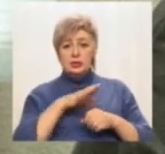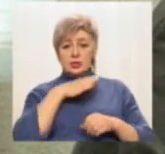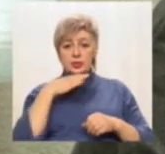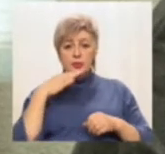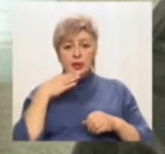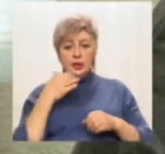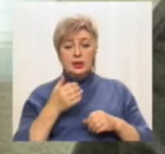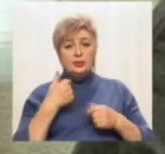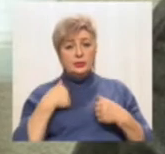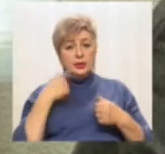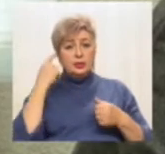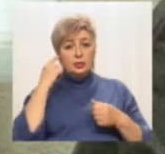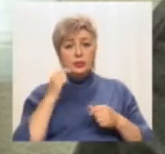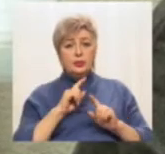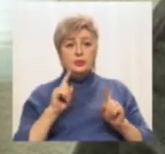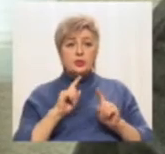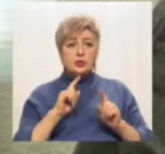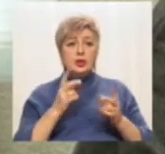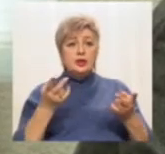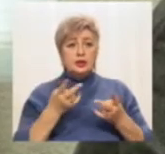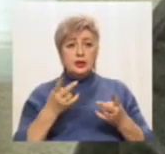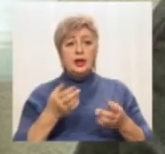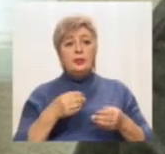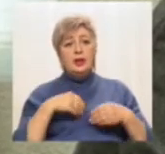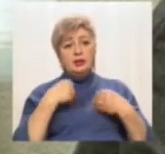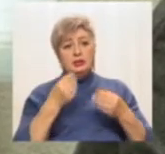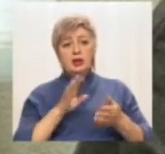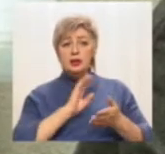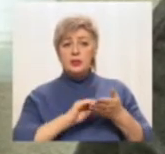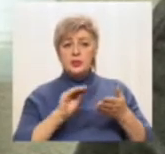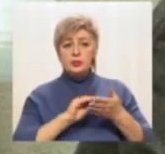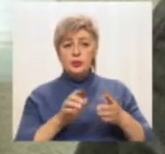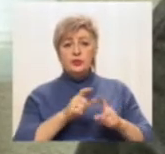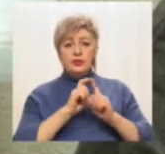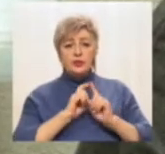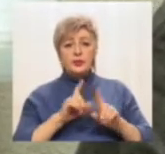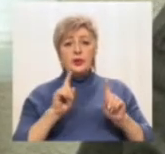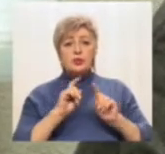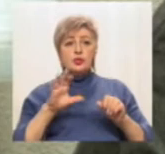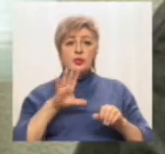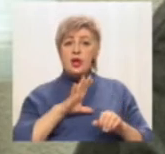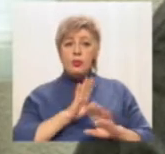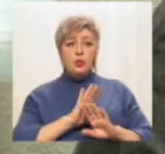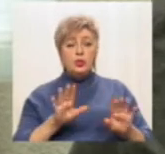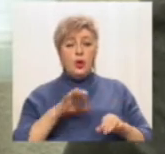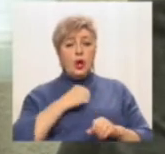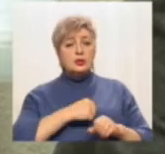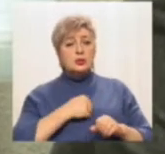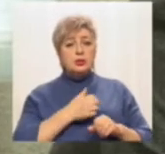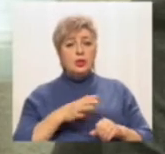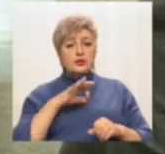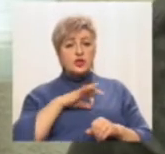відповідно, ми думаємо, що варто було б на це питання дати письмову відповідь, аби не було злобживань з боку